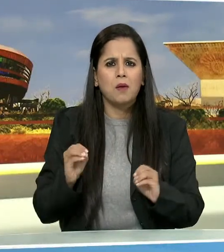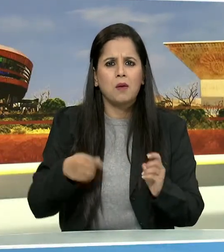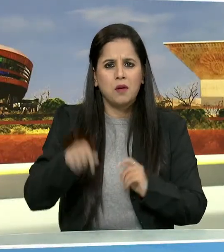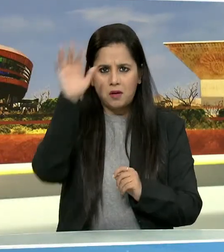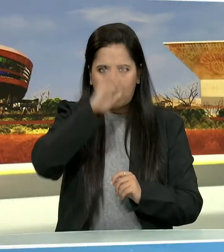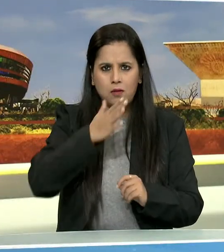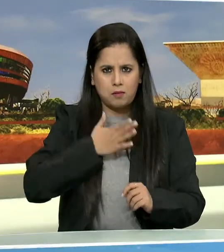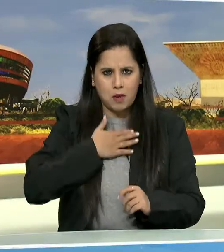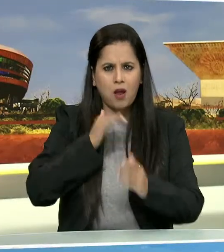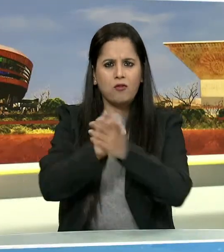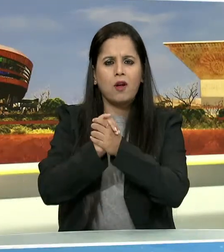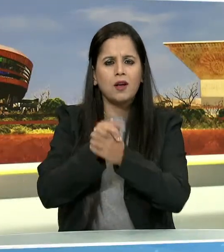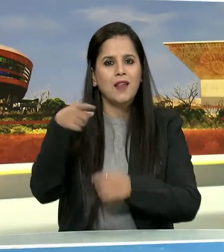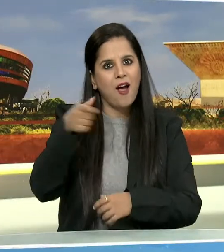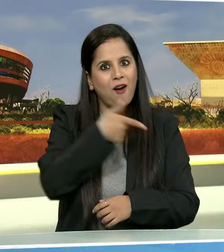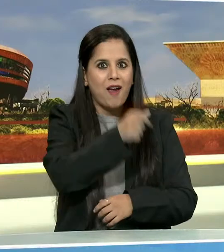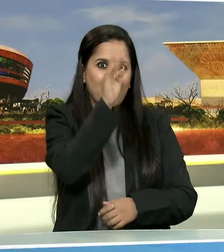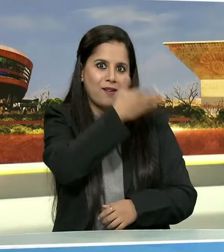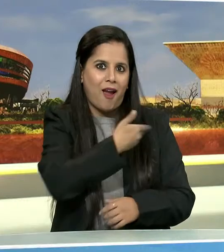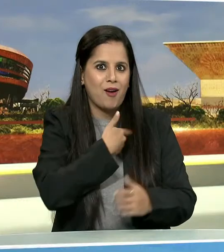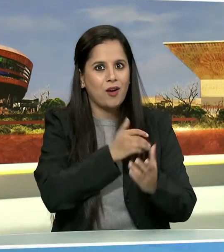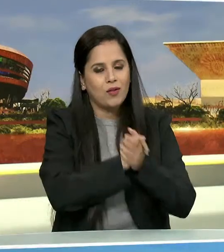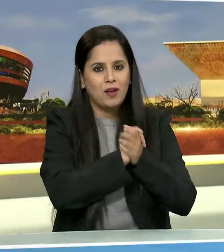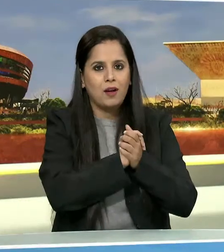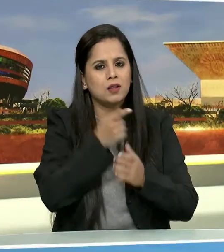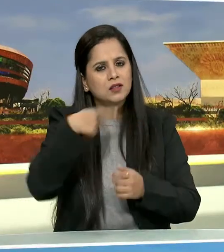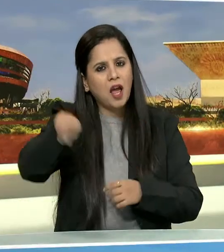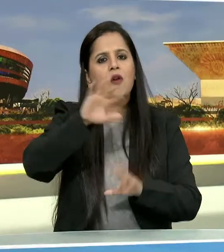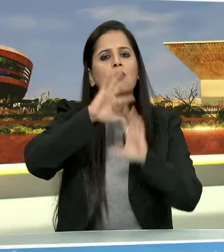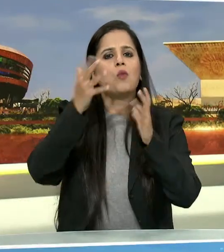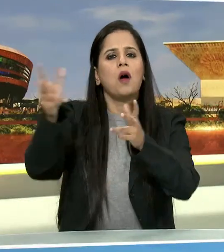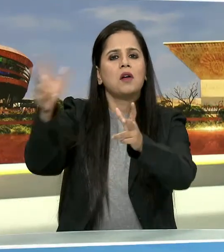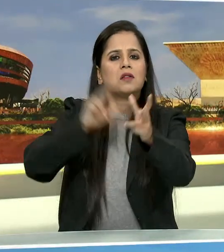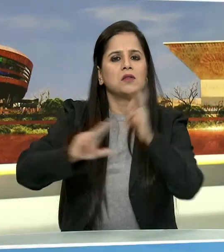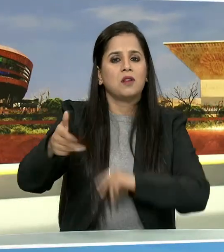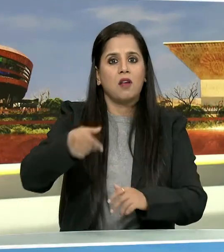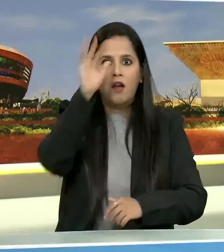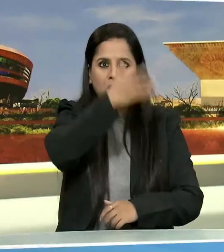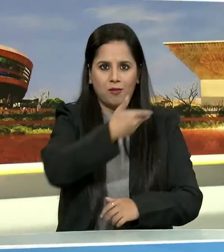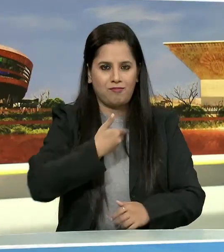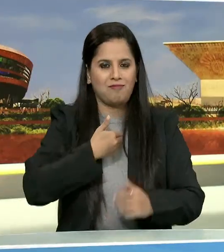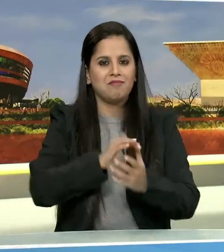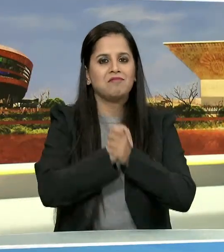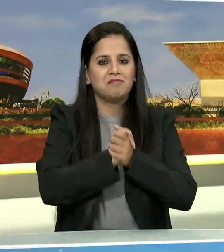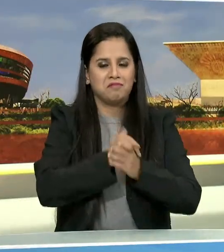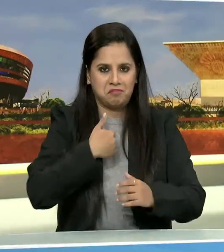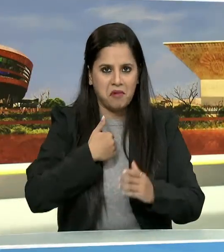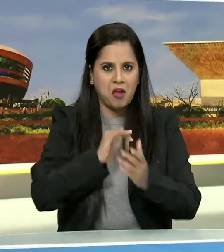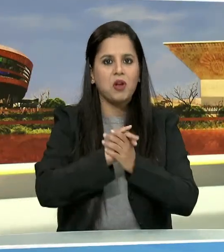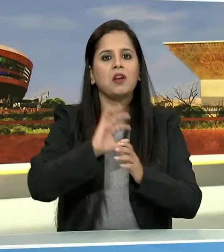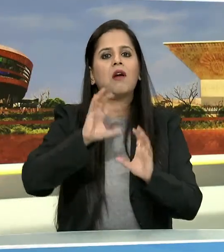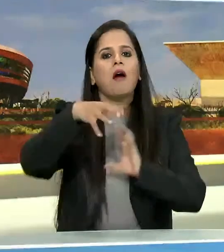हिंदुस्तान आपका मित्र है दुनिया कहती है भारत हमारा मित्र है